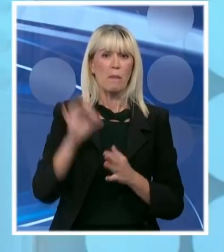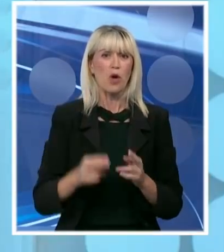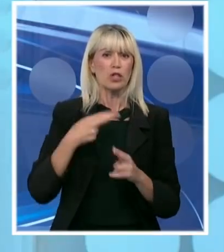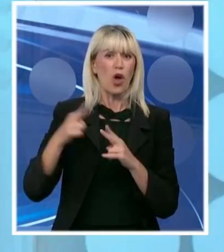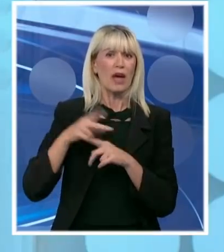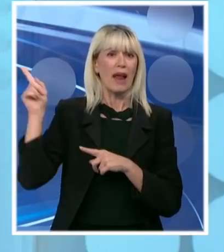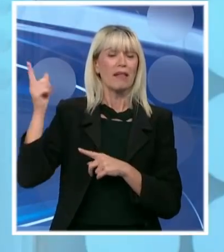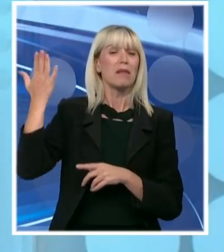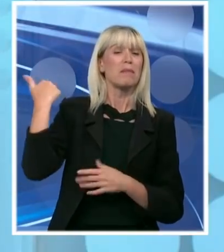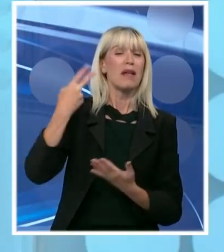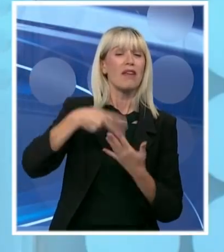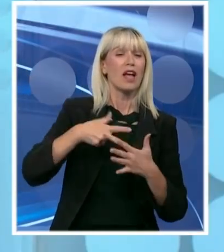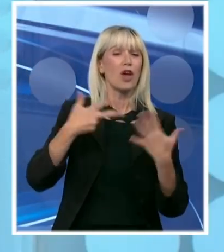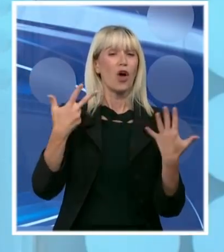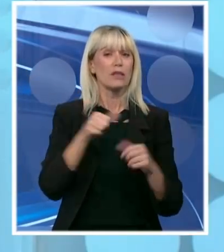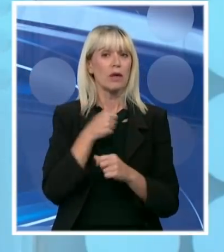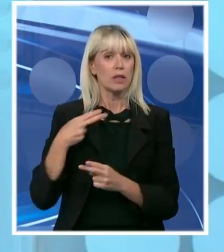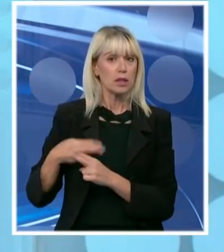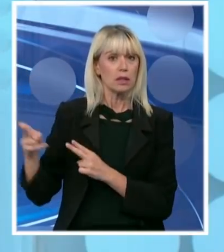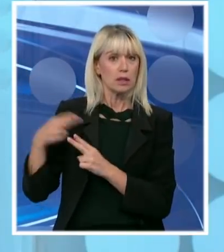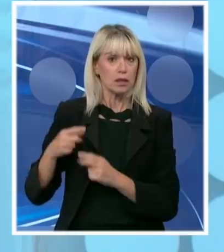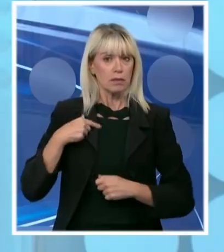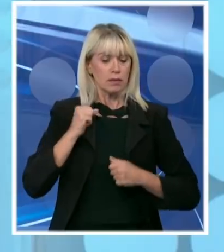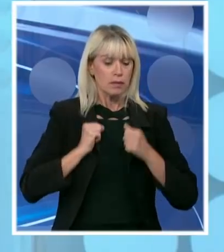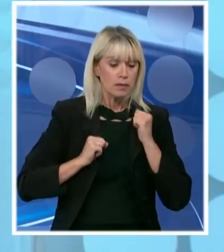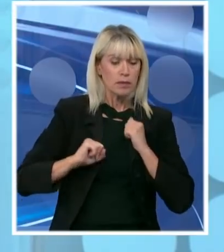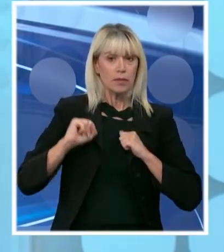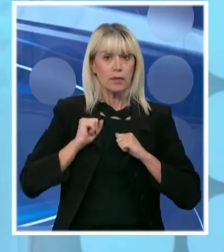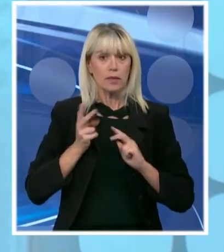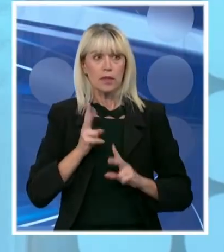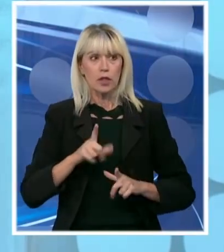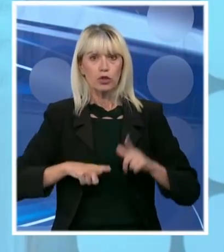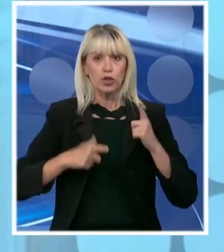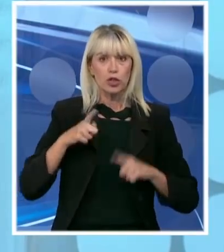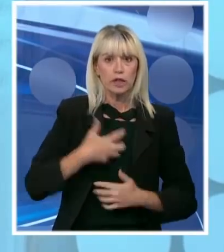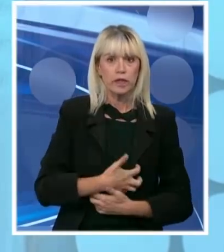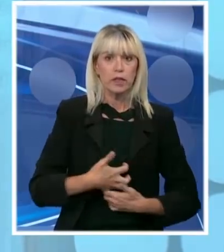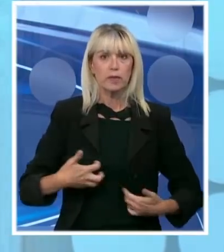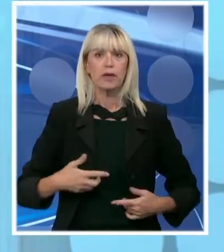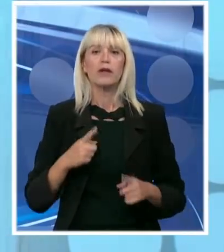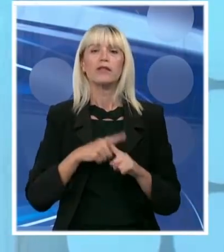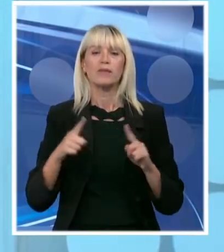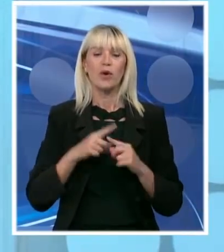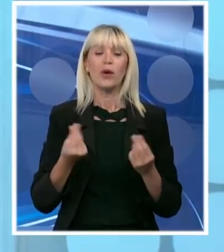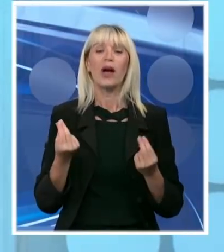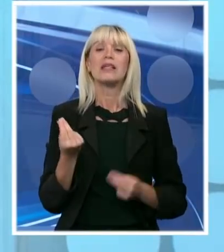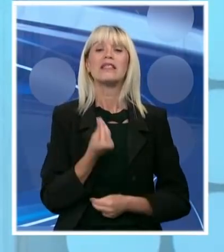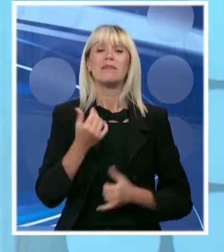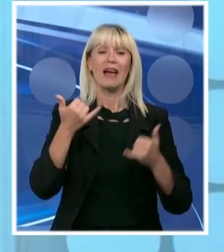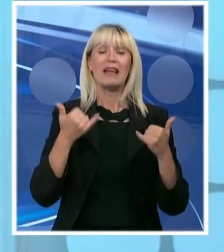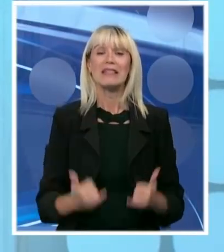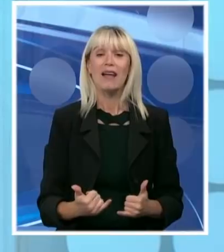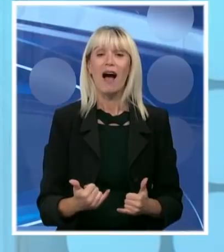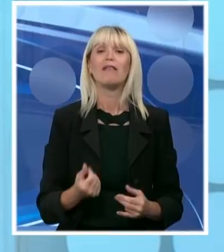uzimali 2008, 2009 i 2010. Mučite se, ne možete da preživite bukvalno. Zato je Srbija u ovom trenutku u